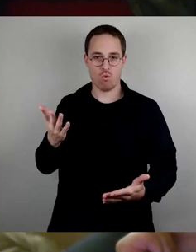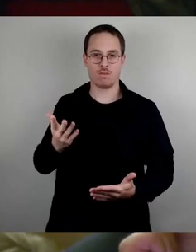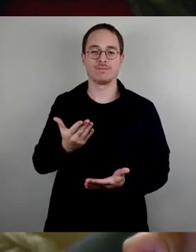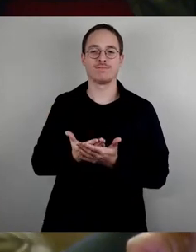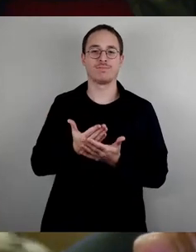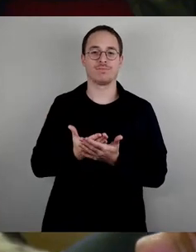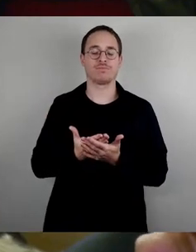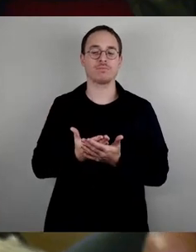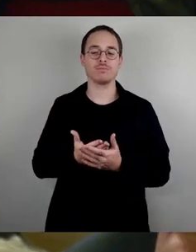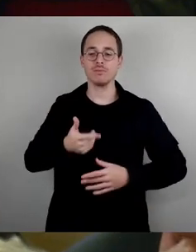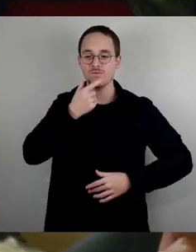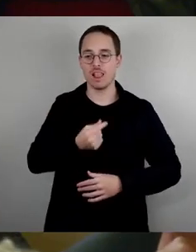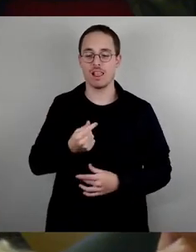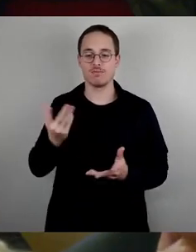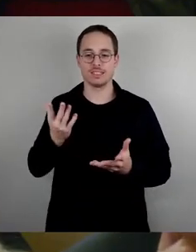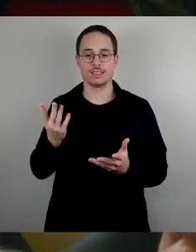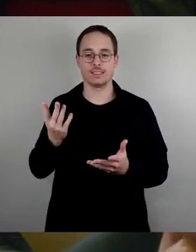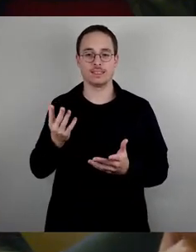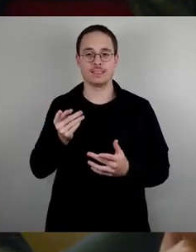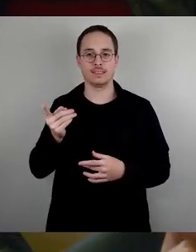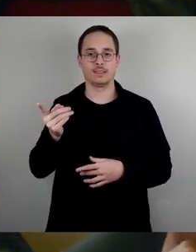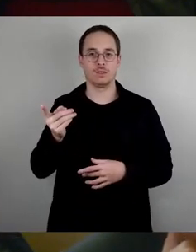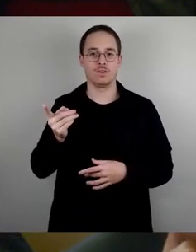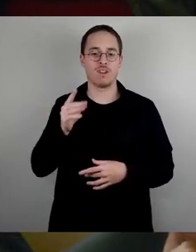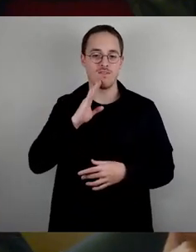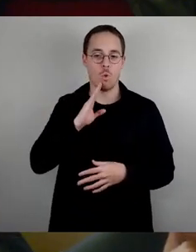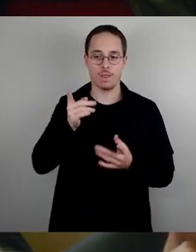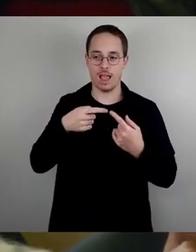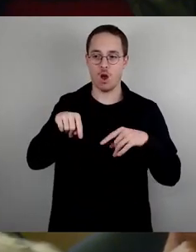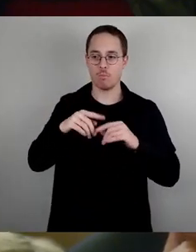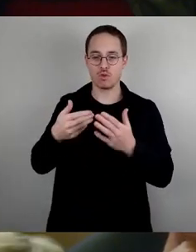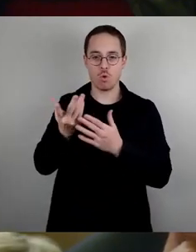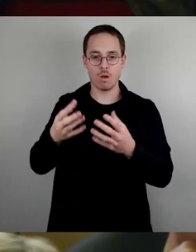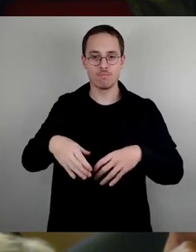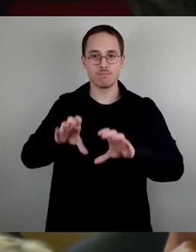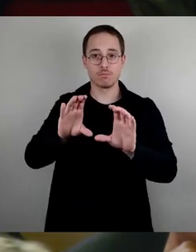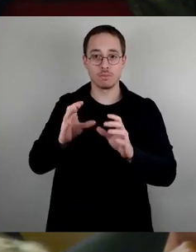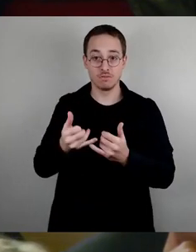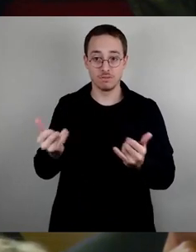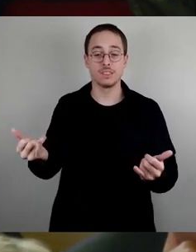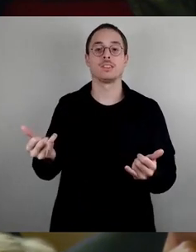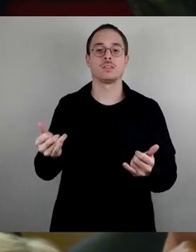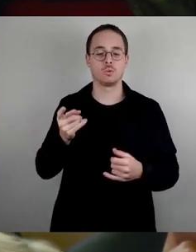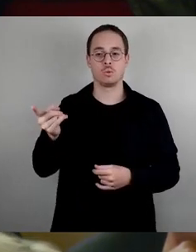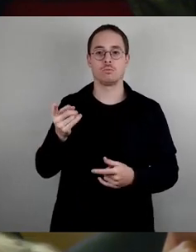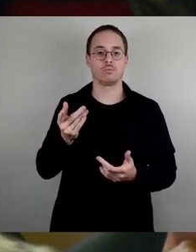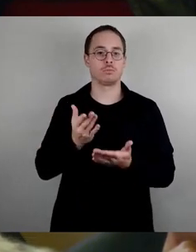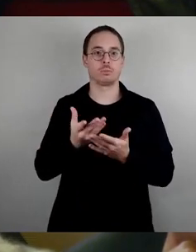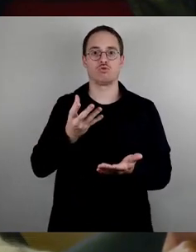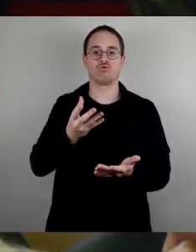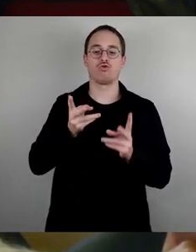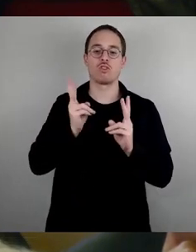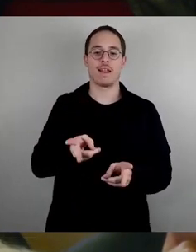Dreefs erklärt, die Angebote insbesondere in den Stadtteilen nachgefragt werden, die einen hohen